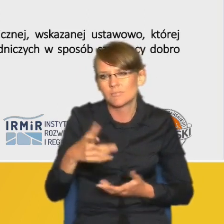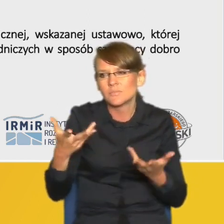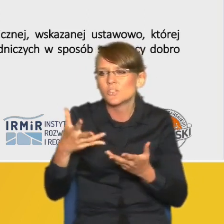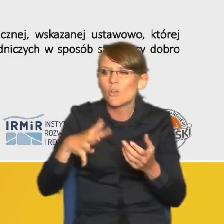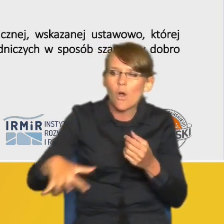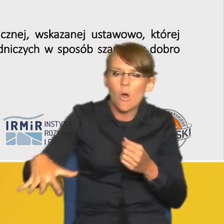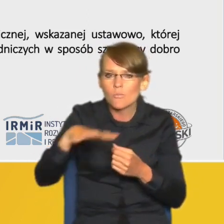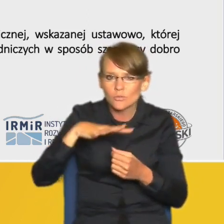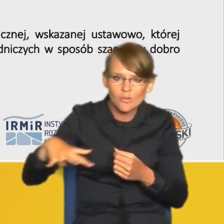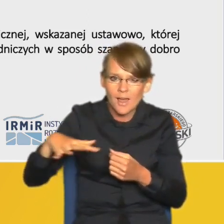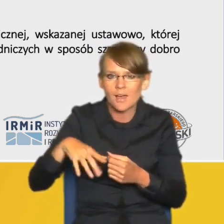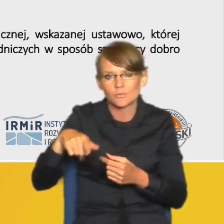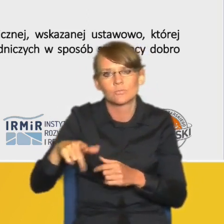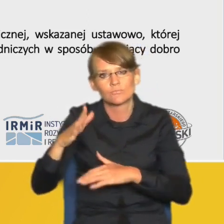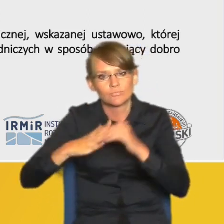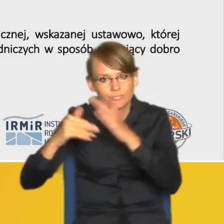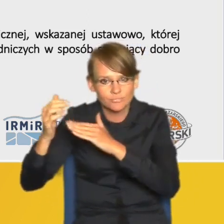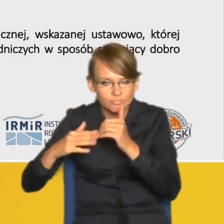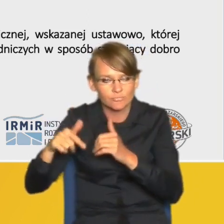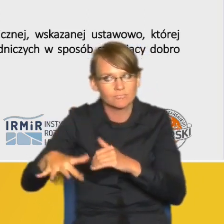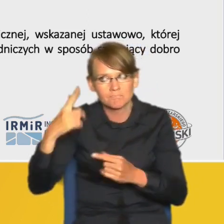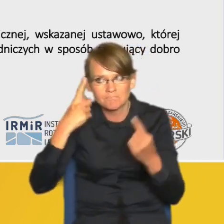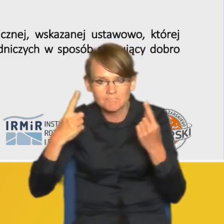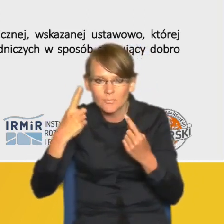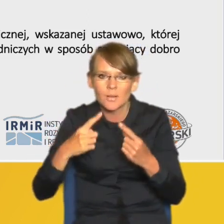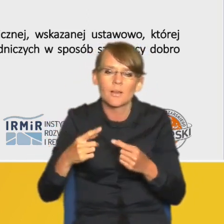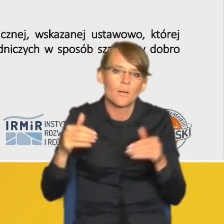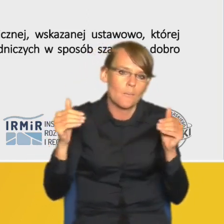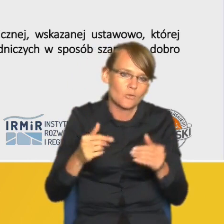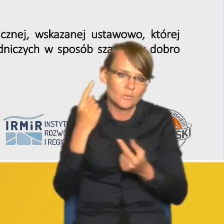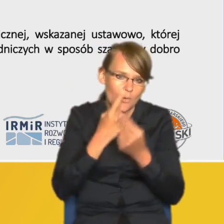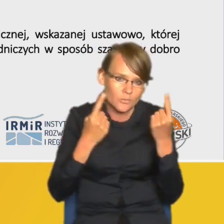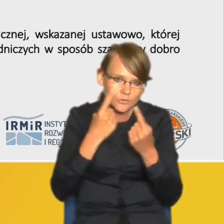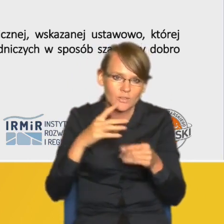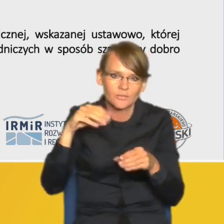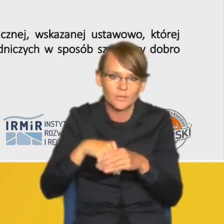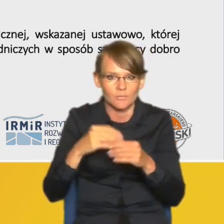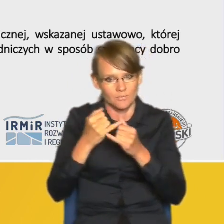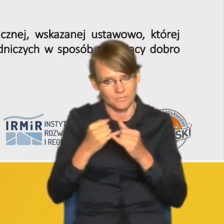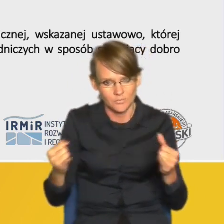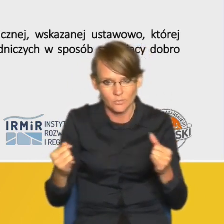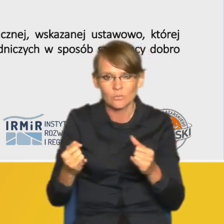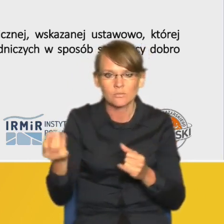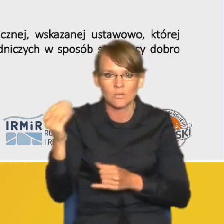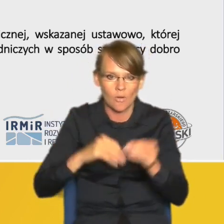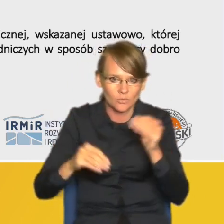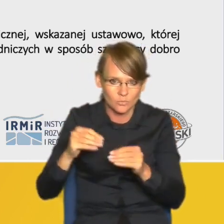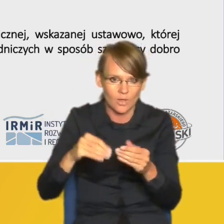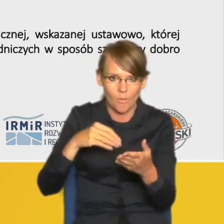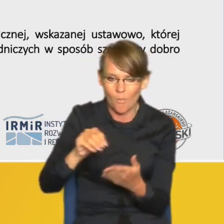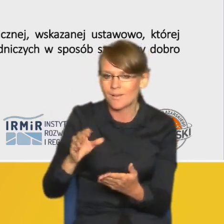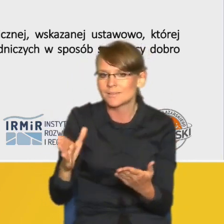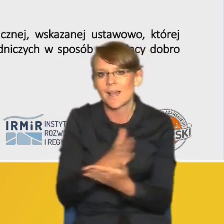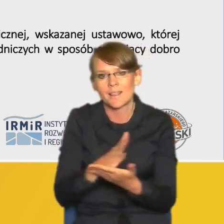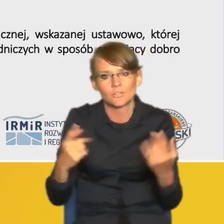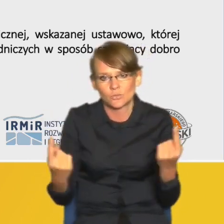obszarze można tutaj również myśleć o zróżnicowanych zróżnicowanej konstrukcji opłaty w zależności od sytuacji kiedy